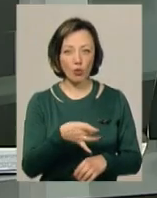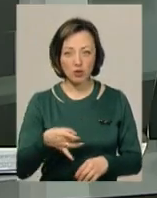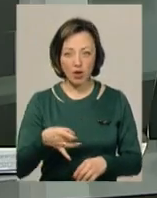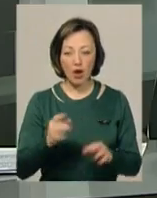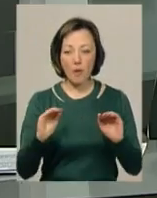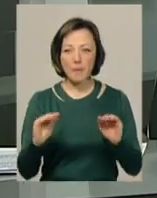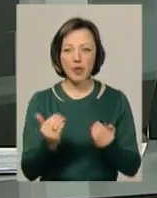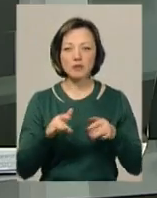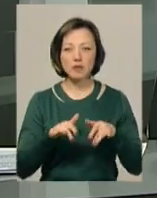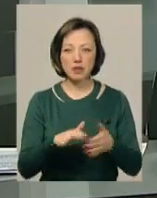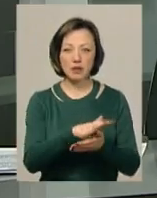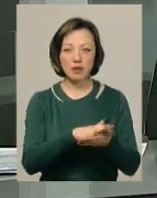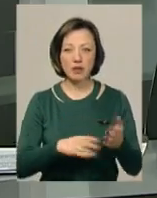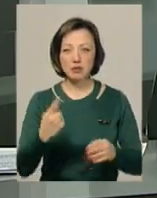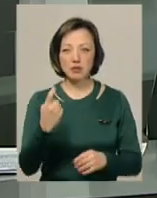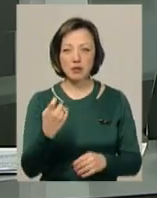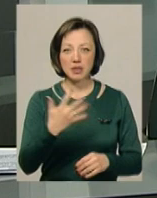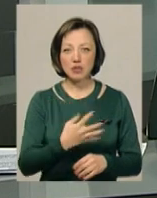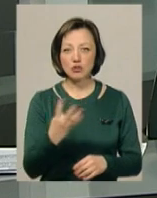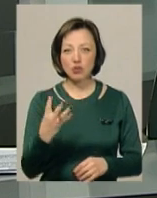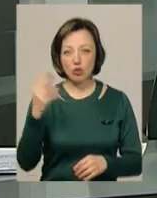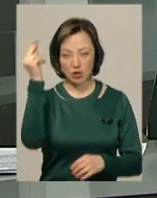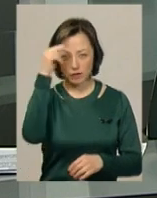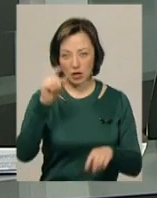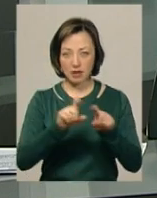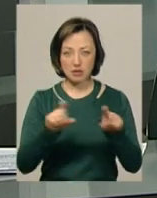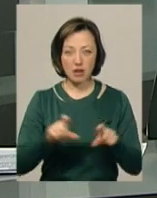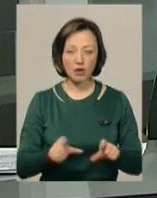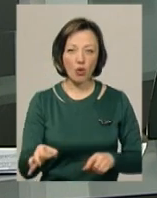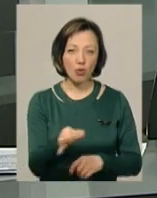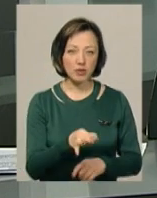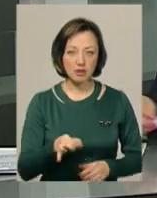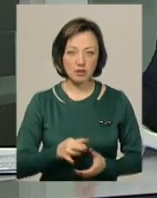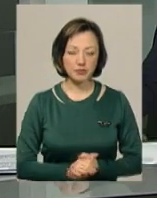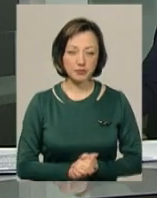Обмежувальні заходи тривають у 154 освітніх закладах області.